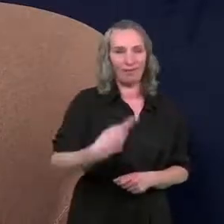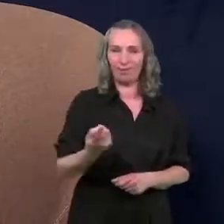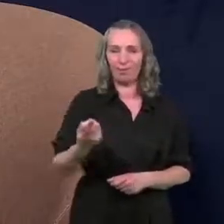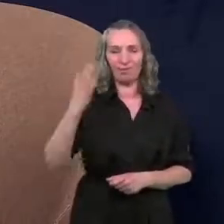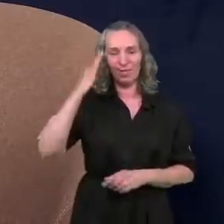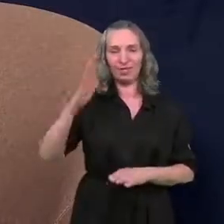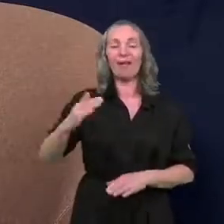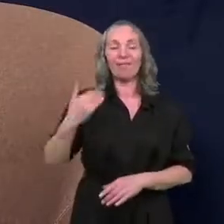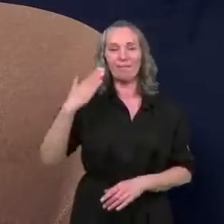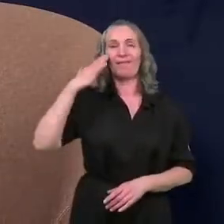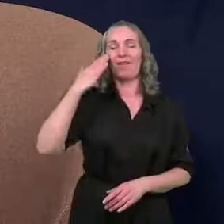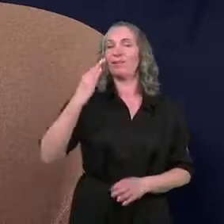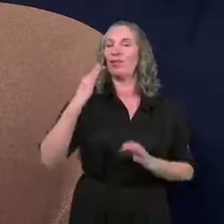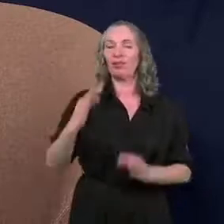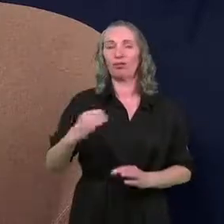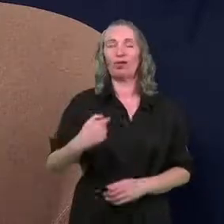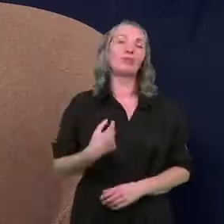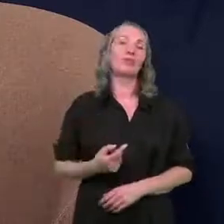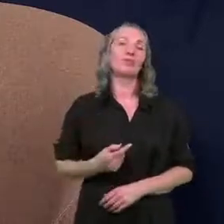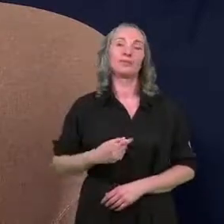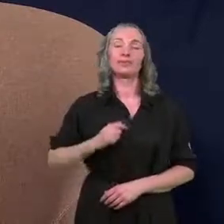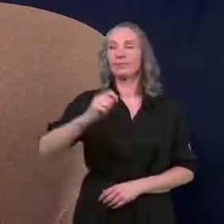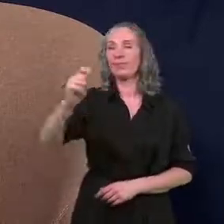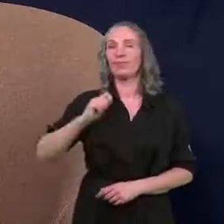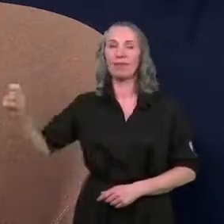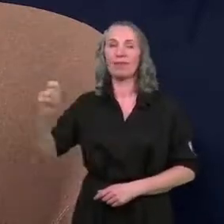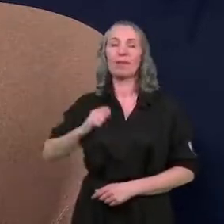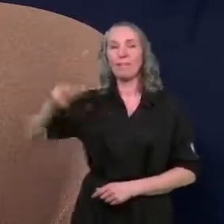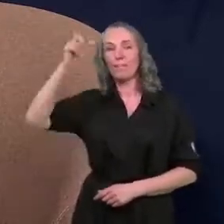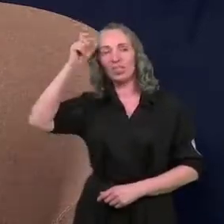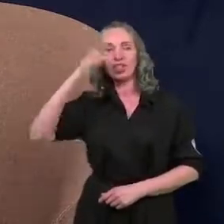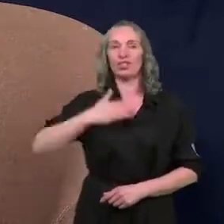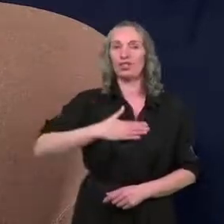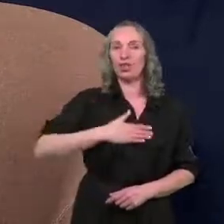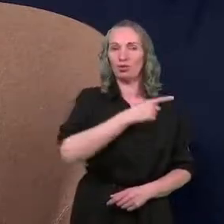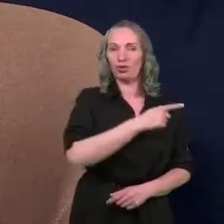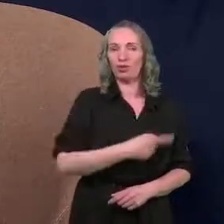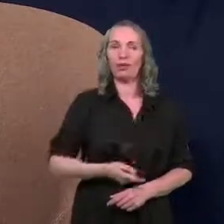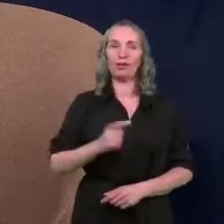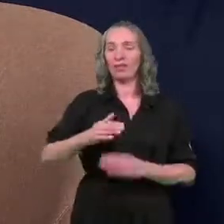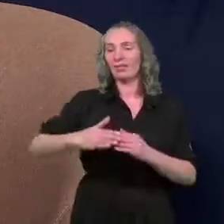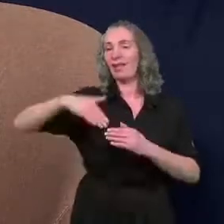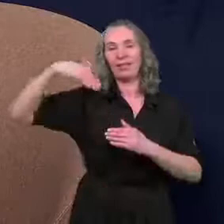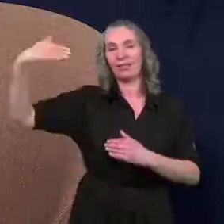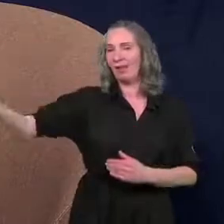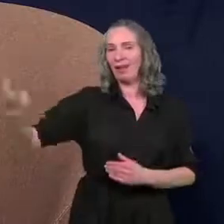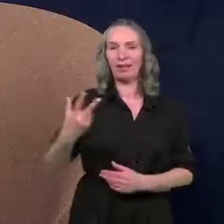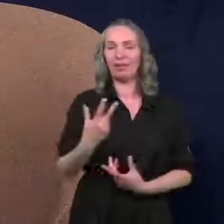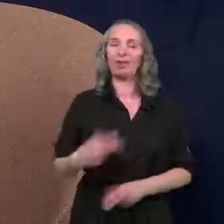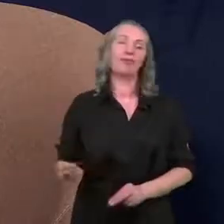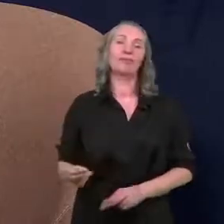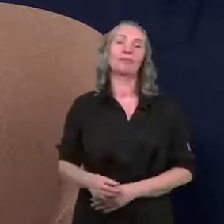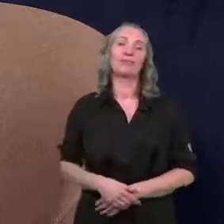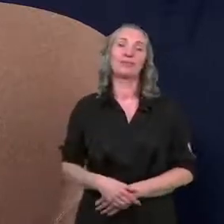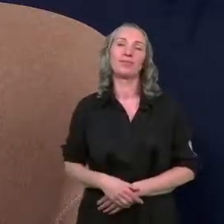o tym doskonale. Przecież jeździmy Brzeź, Ciechocinek to nie są takie odległe miejsca.